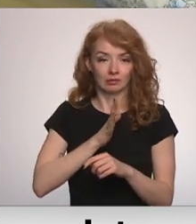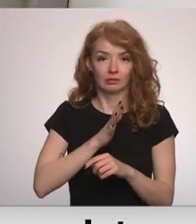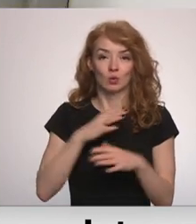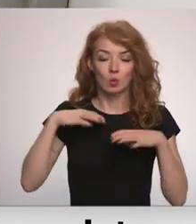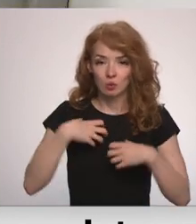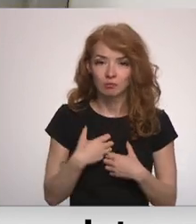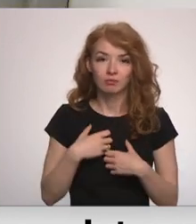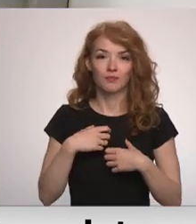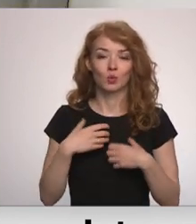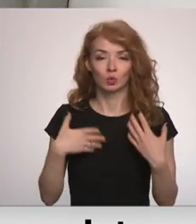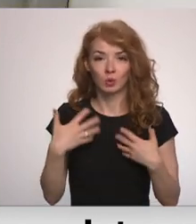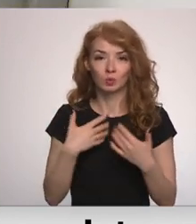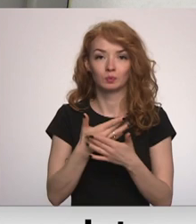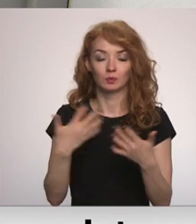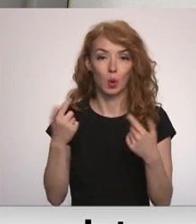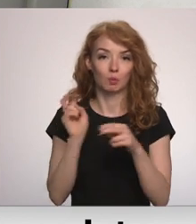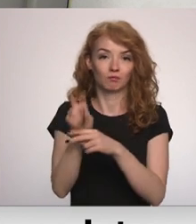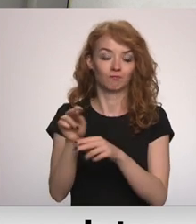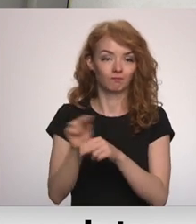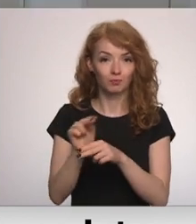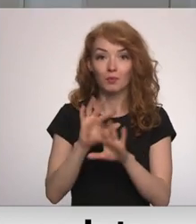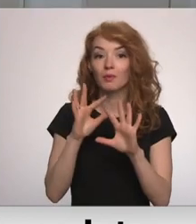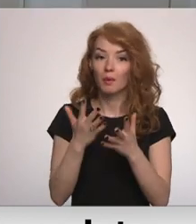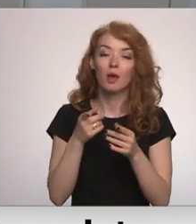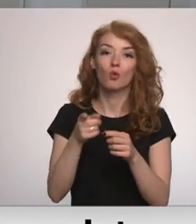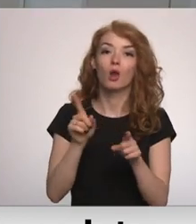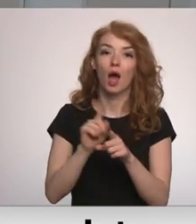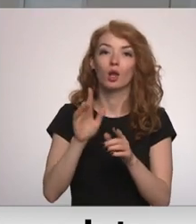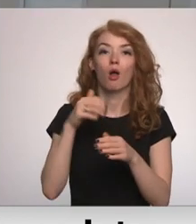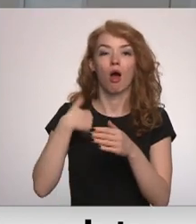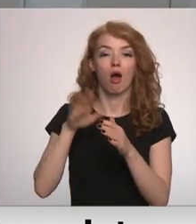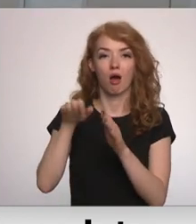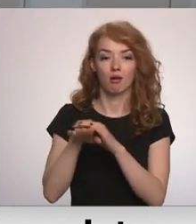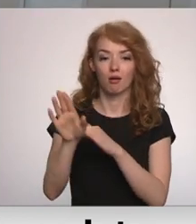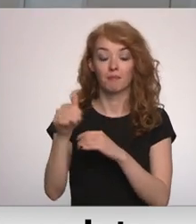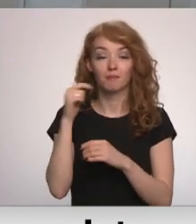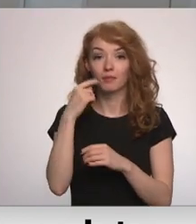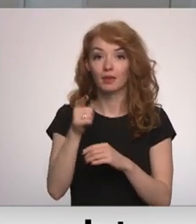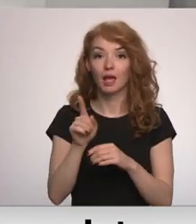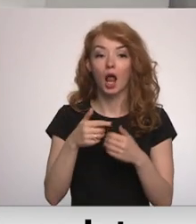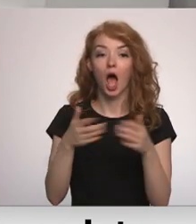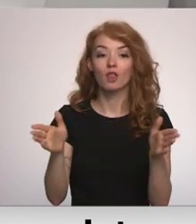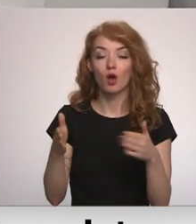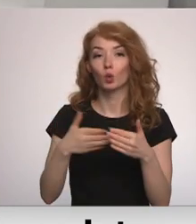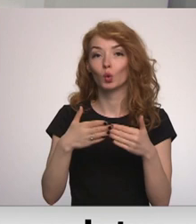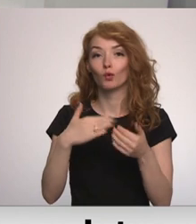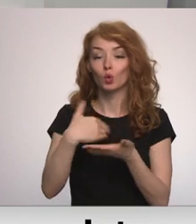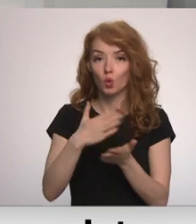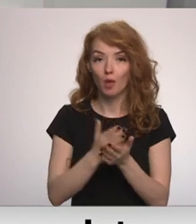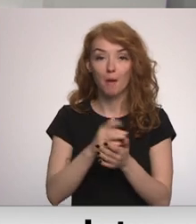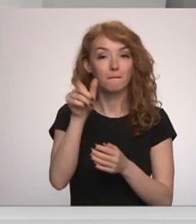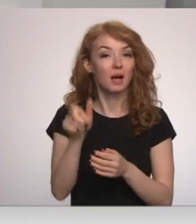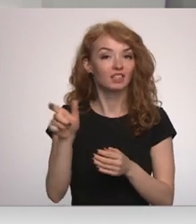spēkiem, jau ārstējas. Bet te durvis vēras arī uz ārpa saulu. Te būs atvērta duri nodeļa, pacienti būs brīvā